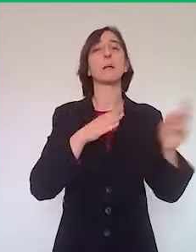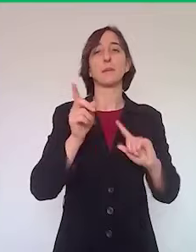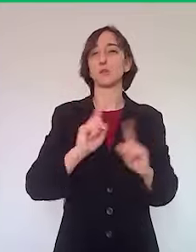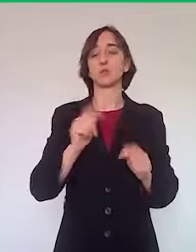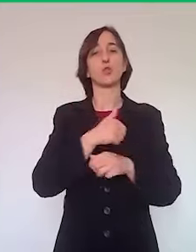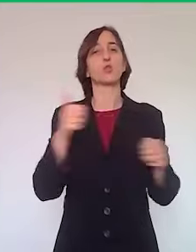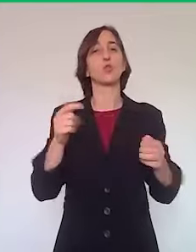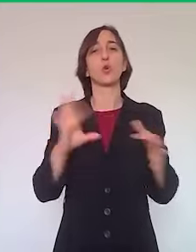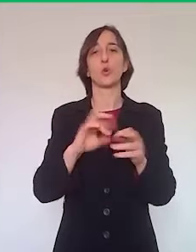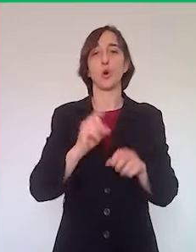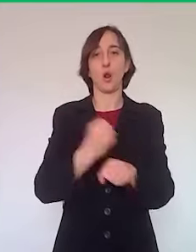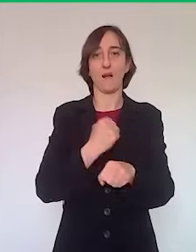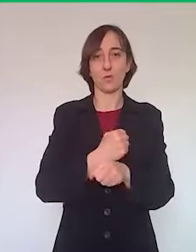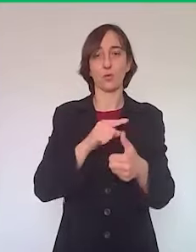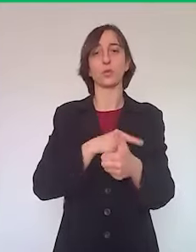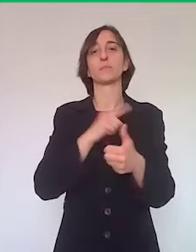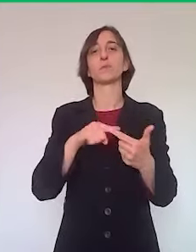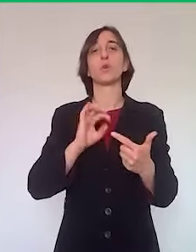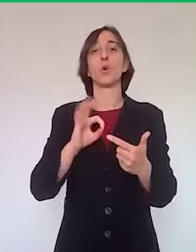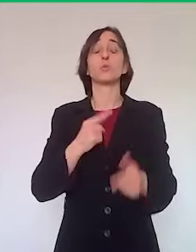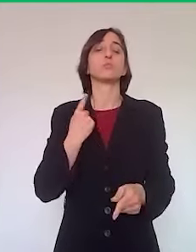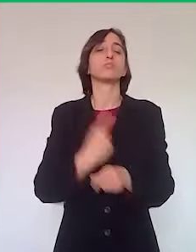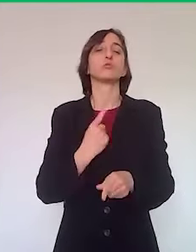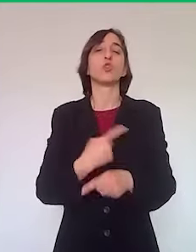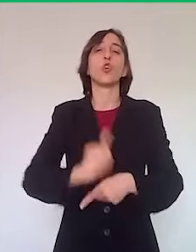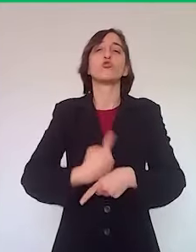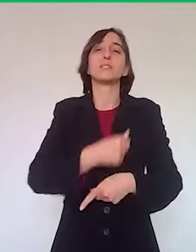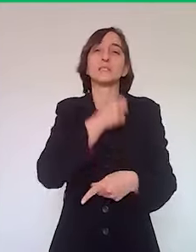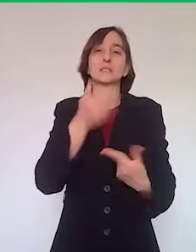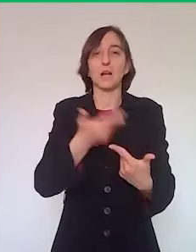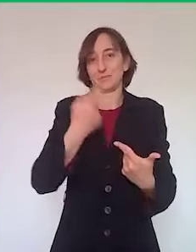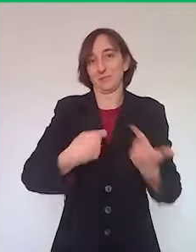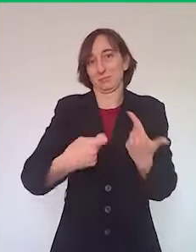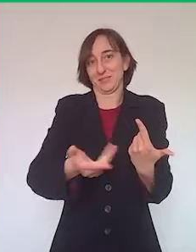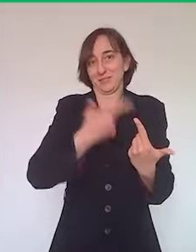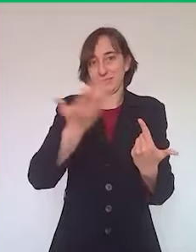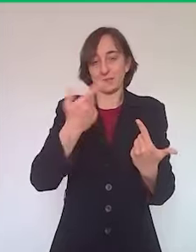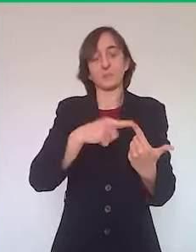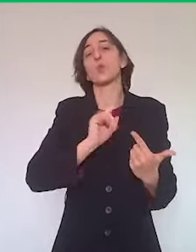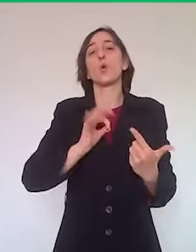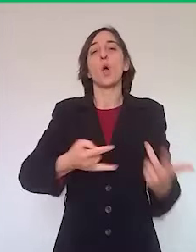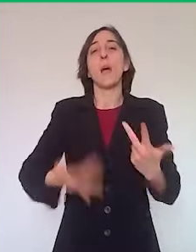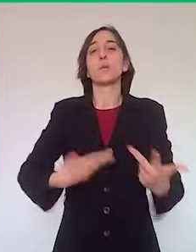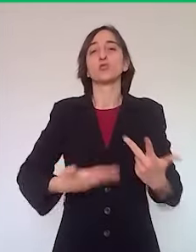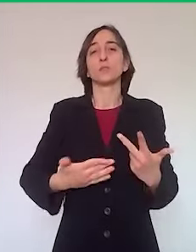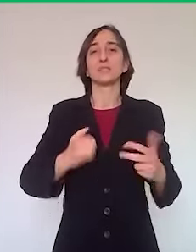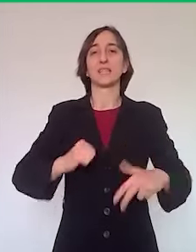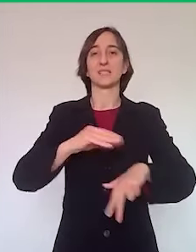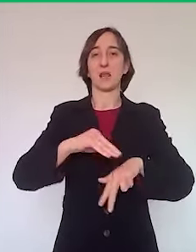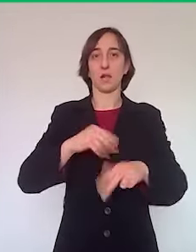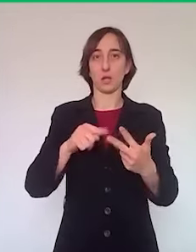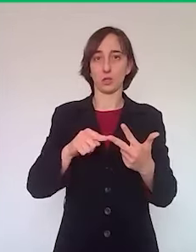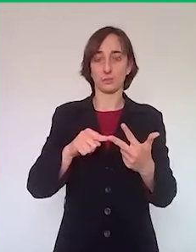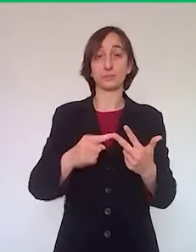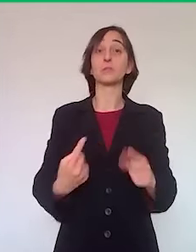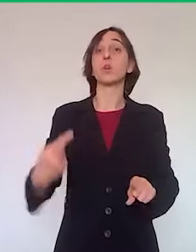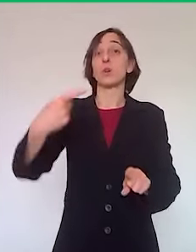necessità, cioè per recarsi a fare la spesa sostanzialmente o per emergenze sanitarie. Per di più la Germania, come sapete,